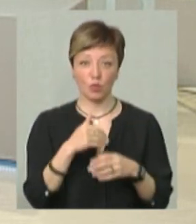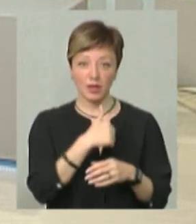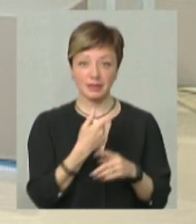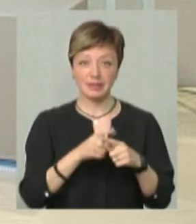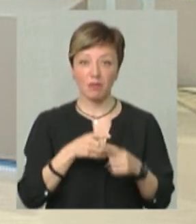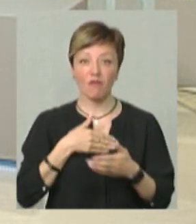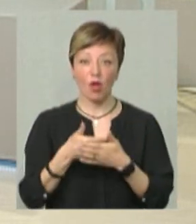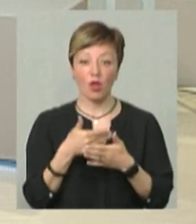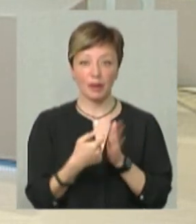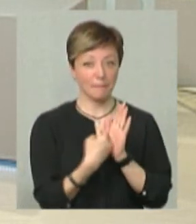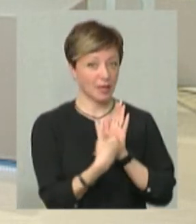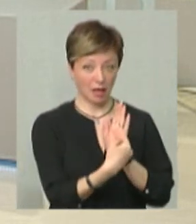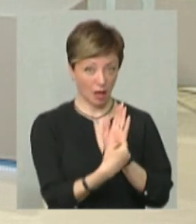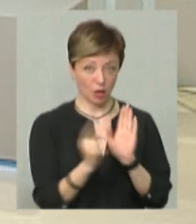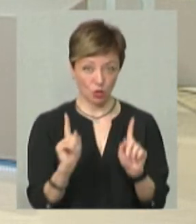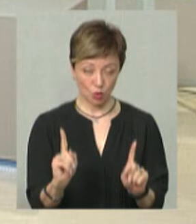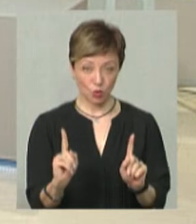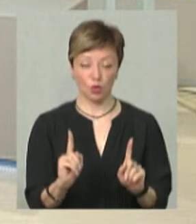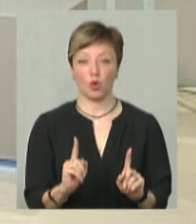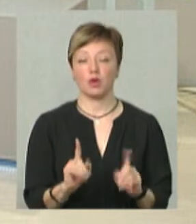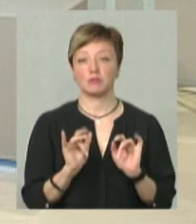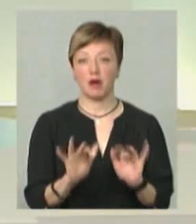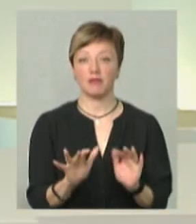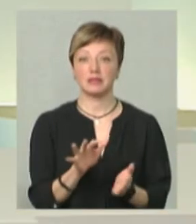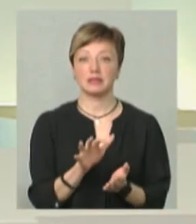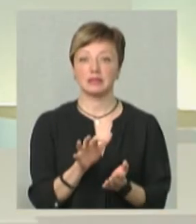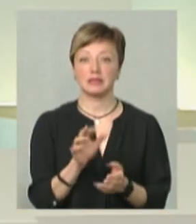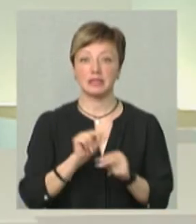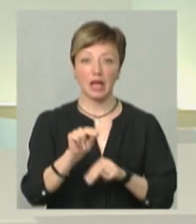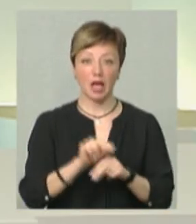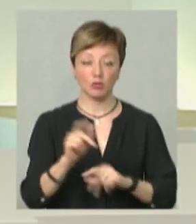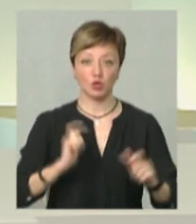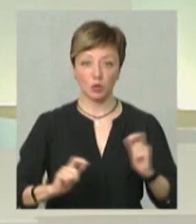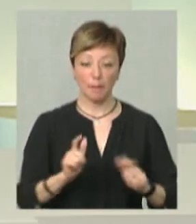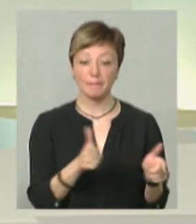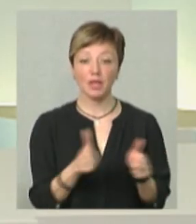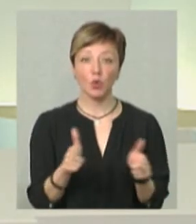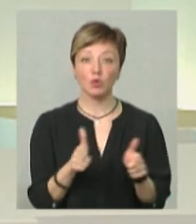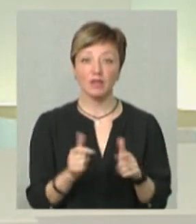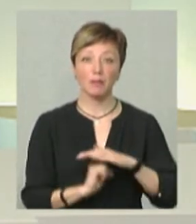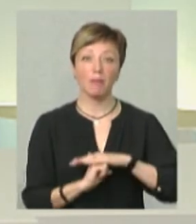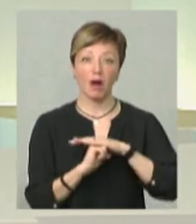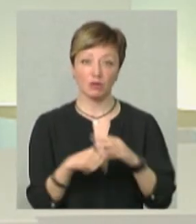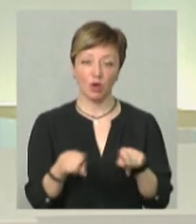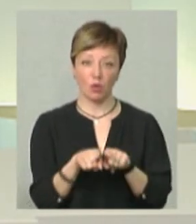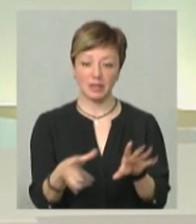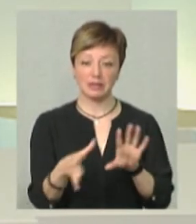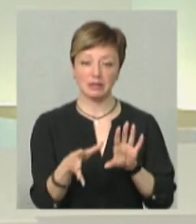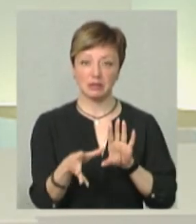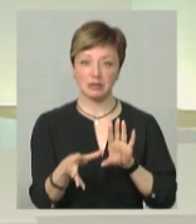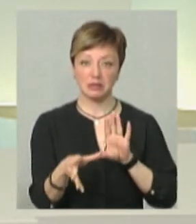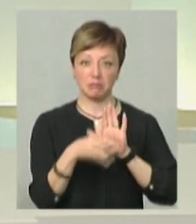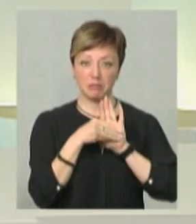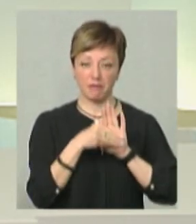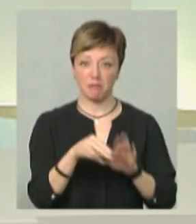оцим волонтерським, підкреслюю, волонтерською справою, заняттями з студентами, підготувати певну базу до такої співпраці.